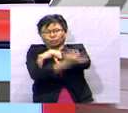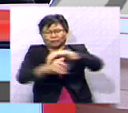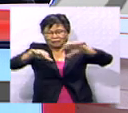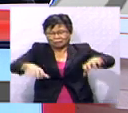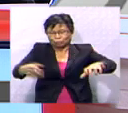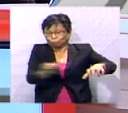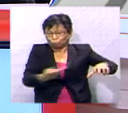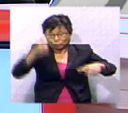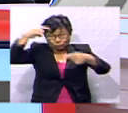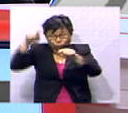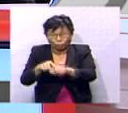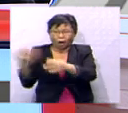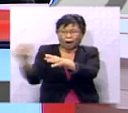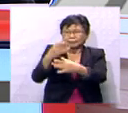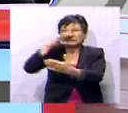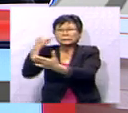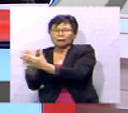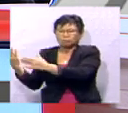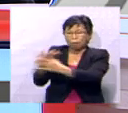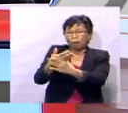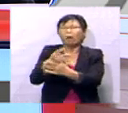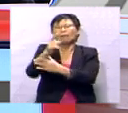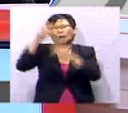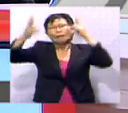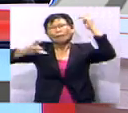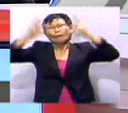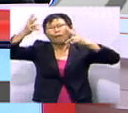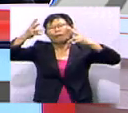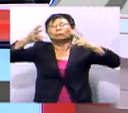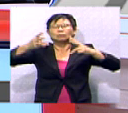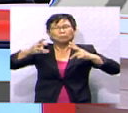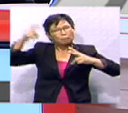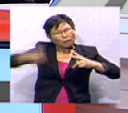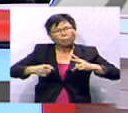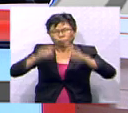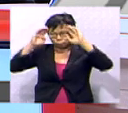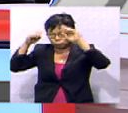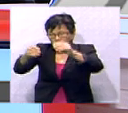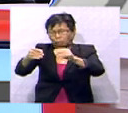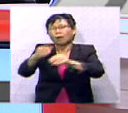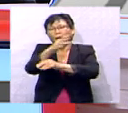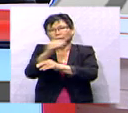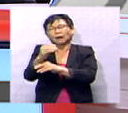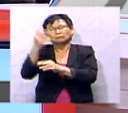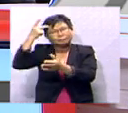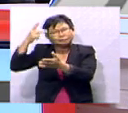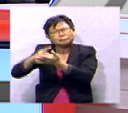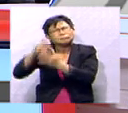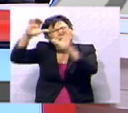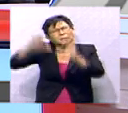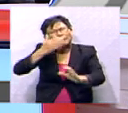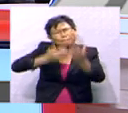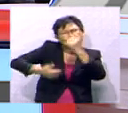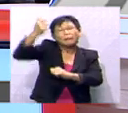sepakat bahawa ancaman keganasan merupakan kebimbangan serantau yang perlu diberi perhatian dan mengenalpasti cara